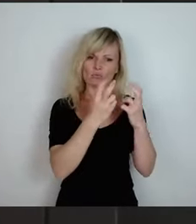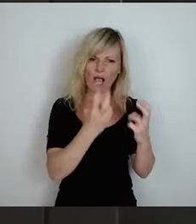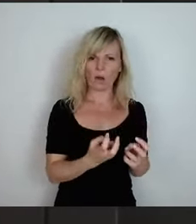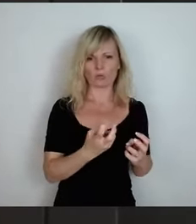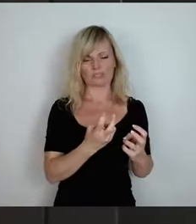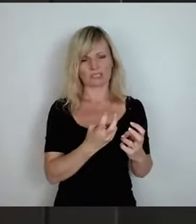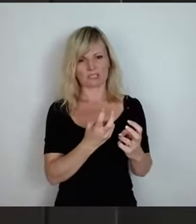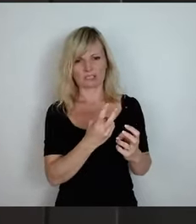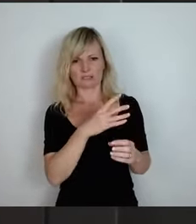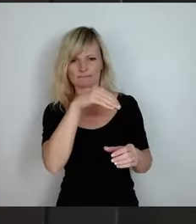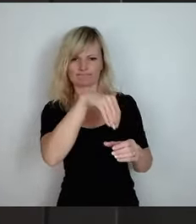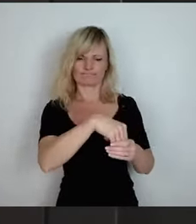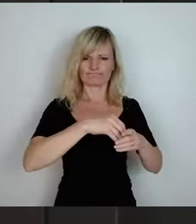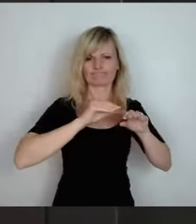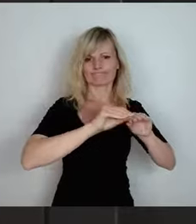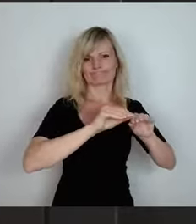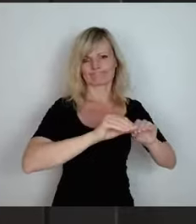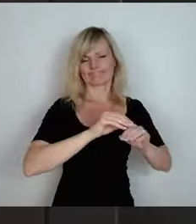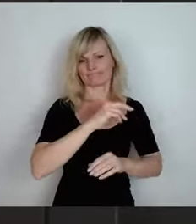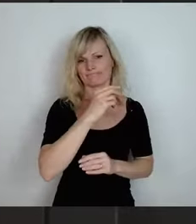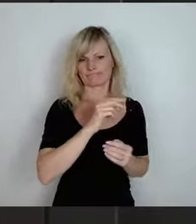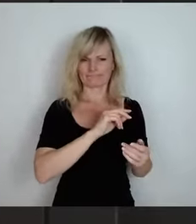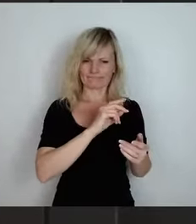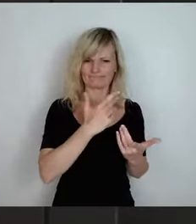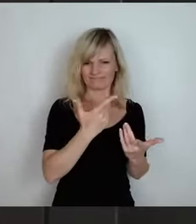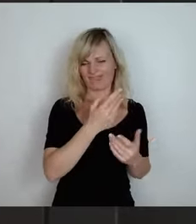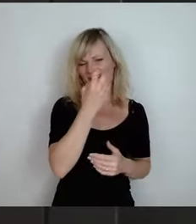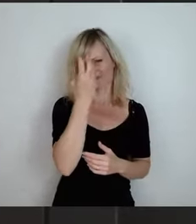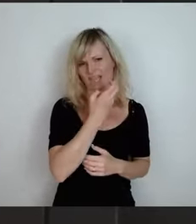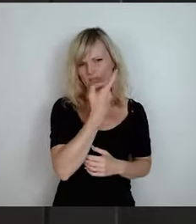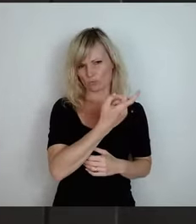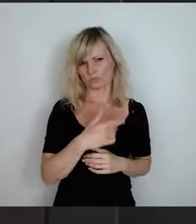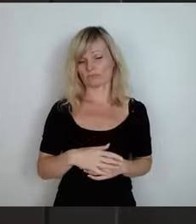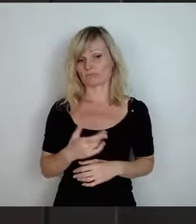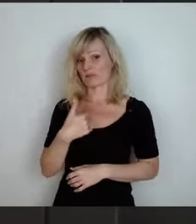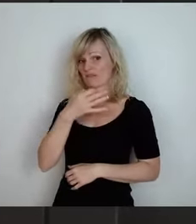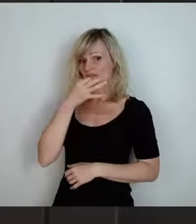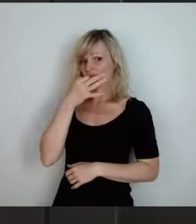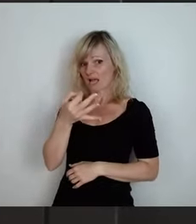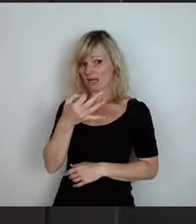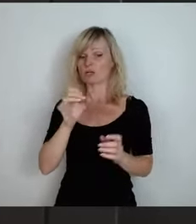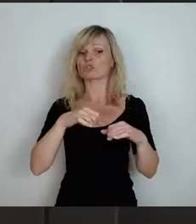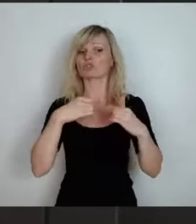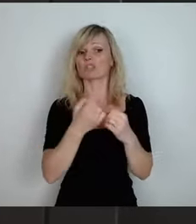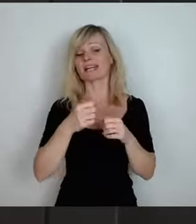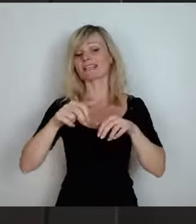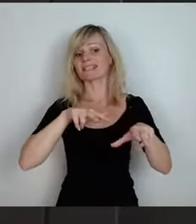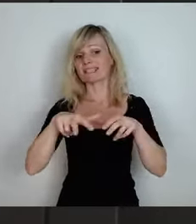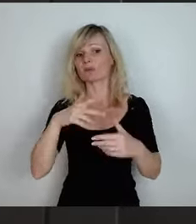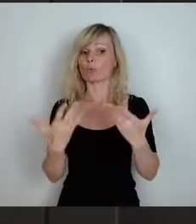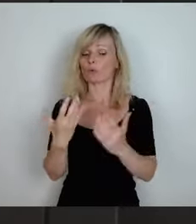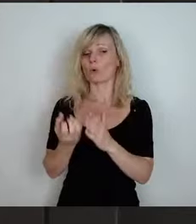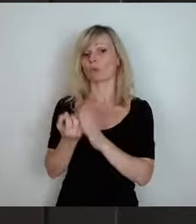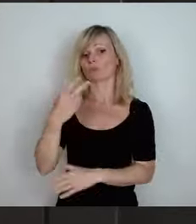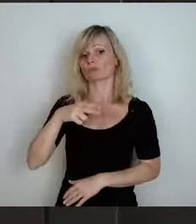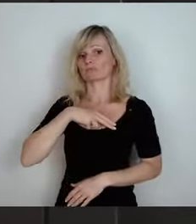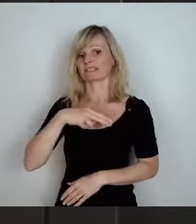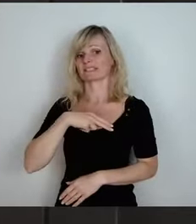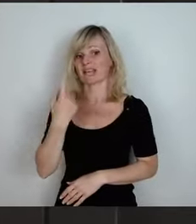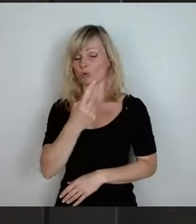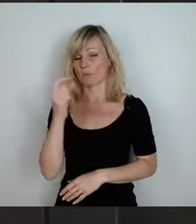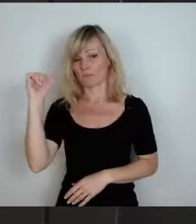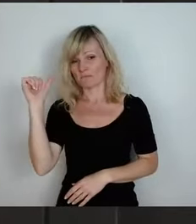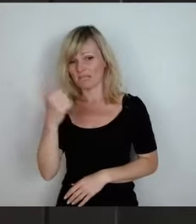Frage wäre, trägt sich das Kultusministerium oder die Staatsregierung wieder mit dem Gedanken, die allgemeine Schulpflicht